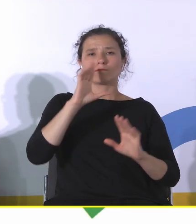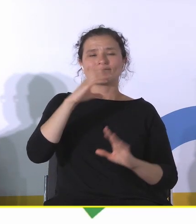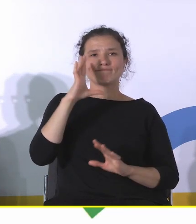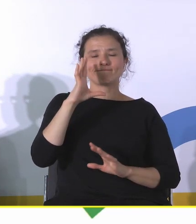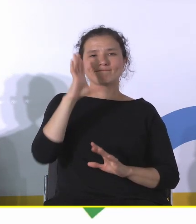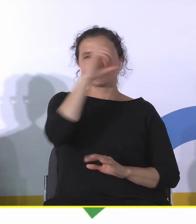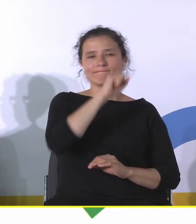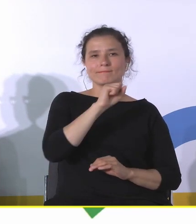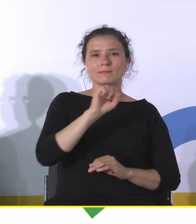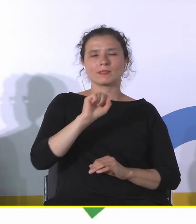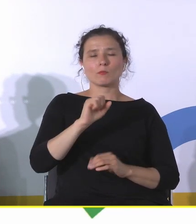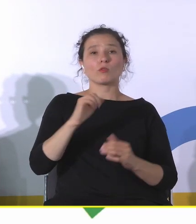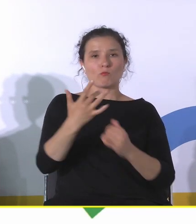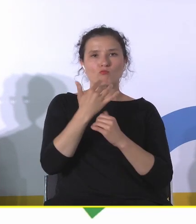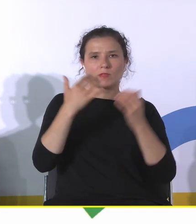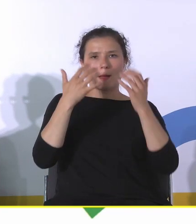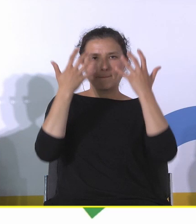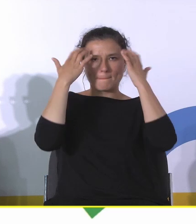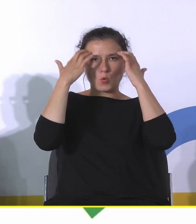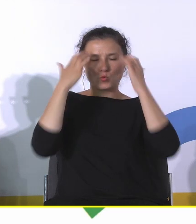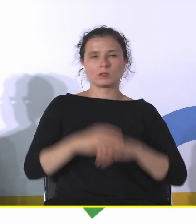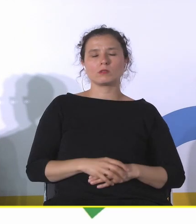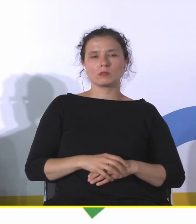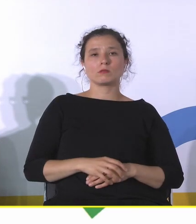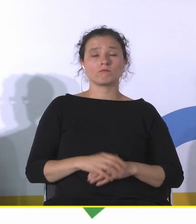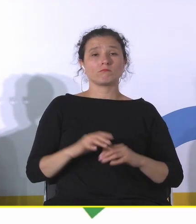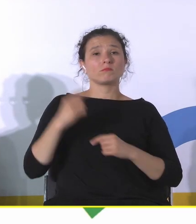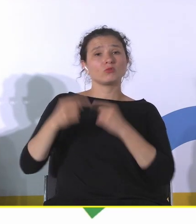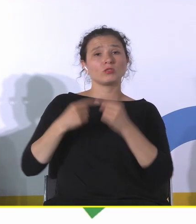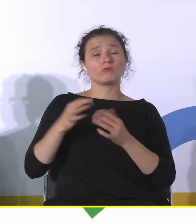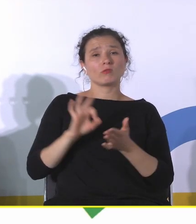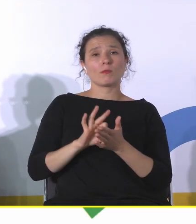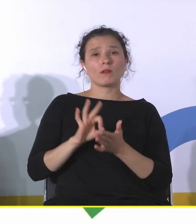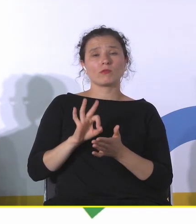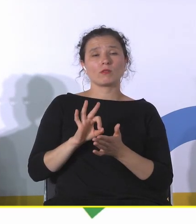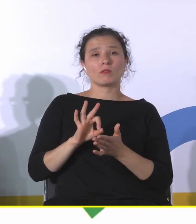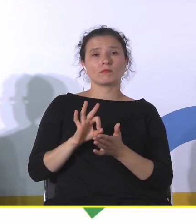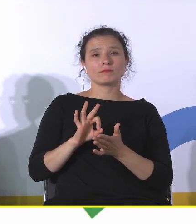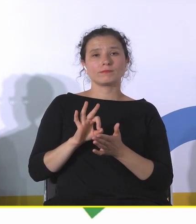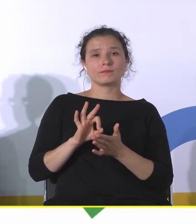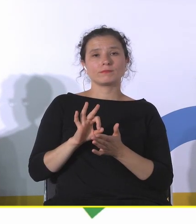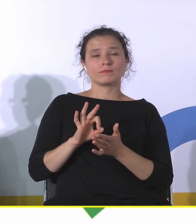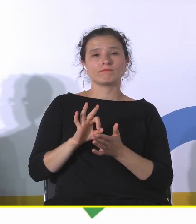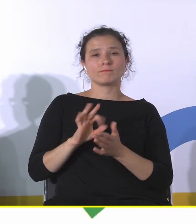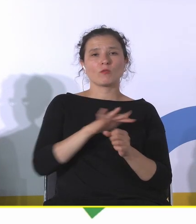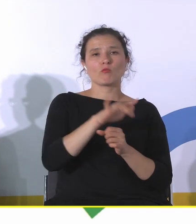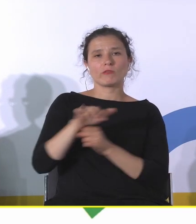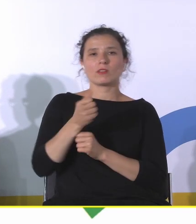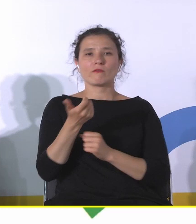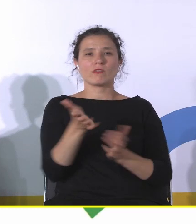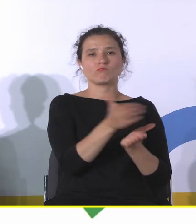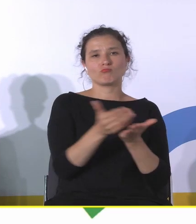na nasz mózg. W związku z tym tak naprawdę no dziedzictwo na pewno ma przełożenie na bardzo wiele różnych aspektów naszego